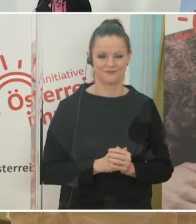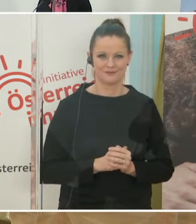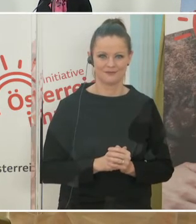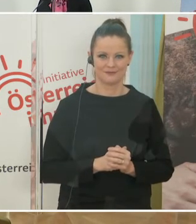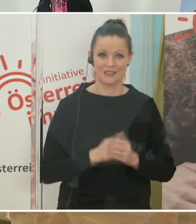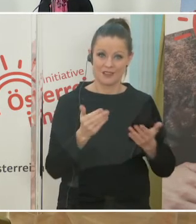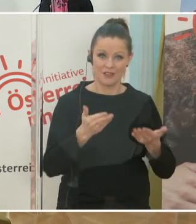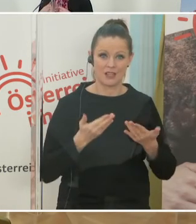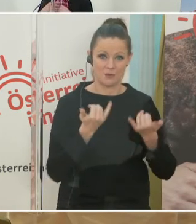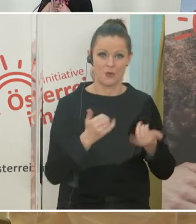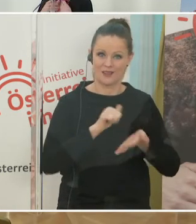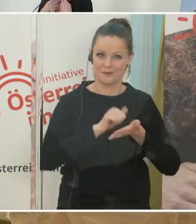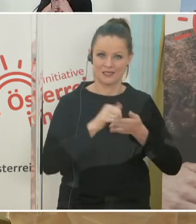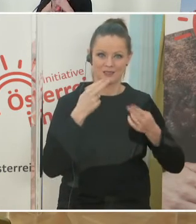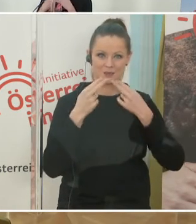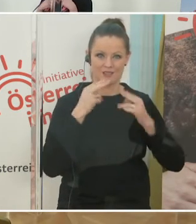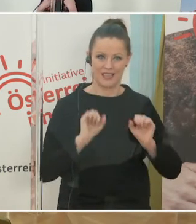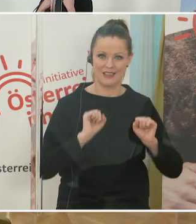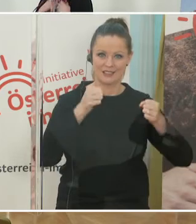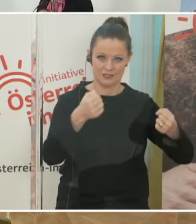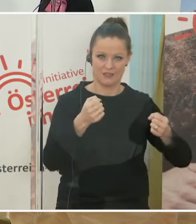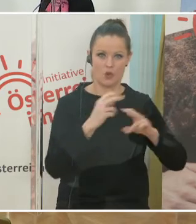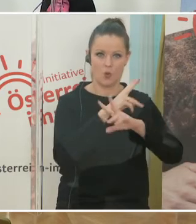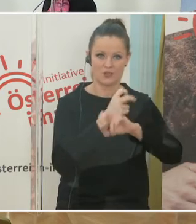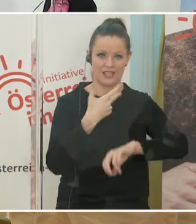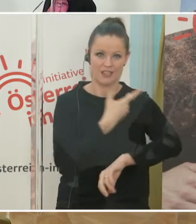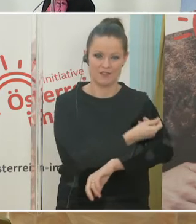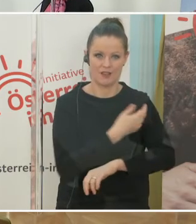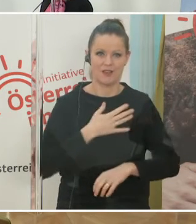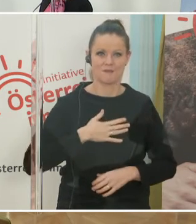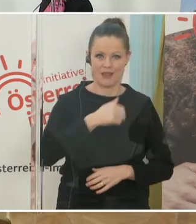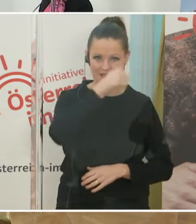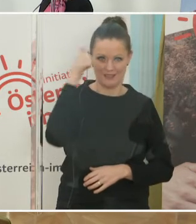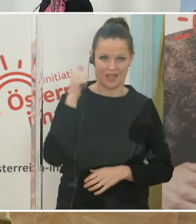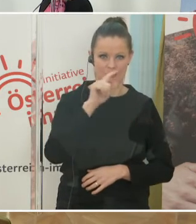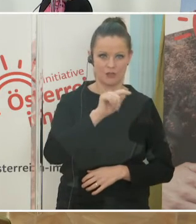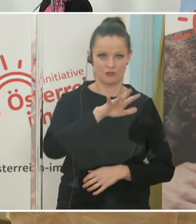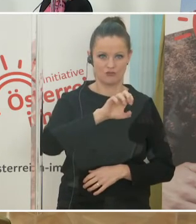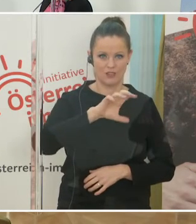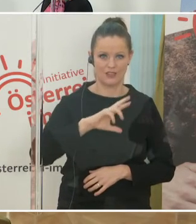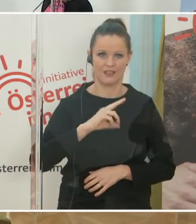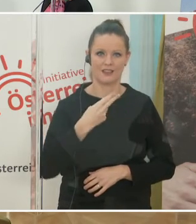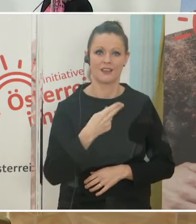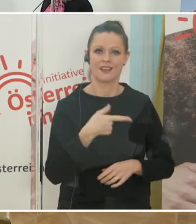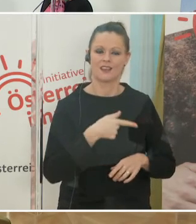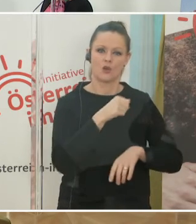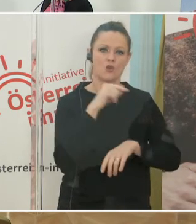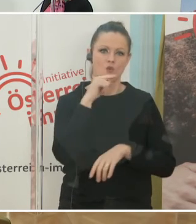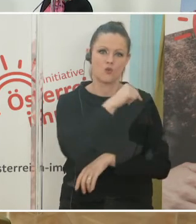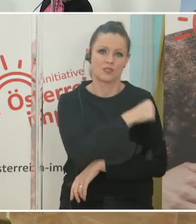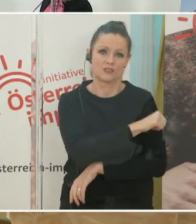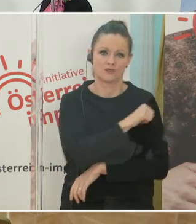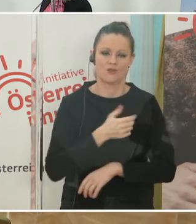willkommen zur heutigen Pressekonferenz der Initiative Österreich impft. Mein Name ist Gerrit Schech, ich bin beim österreichischen Roten Kreuz zuständig für